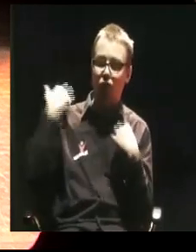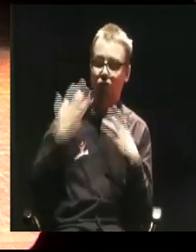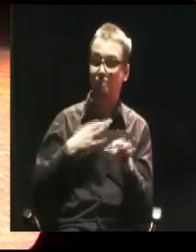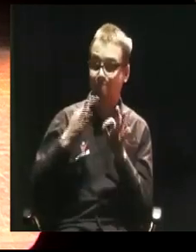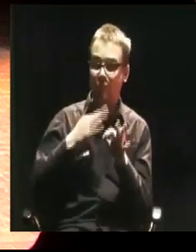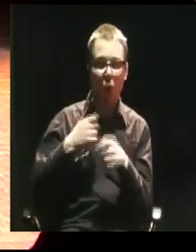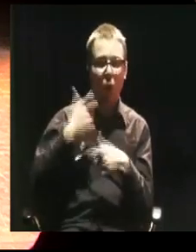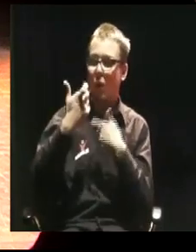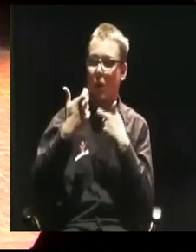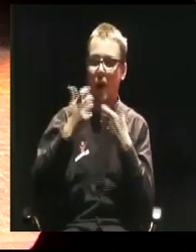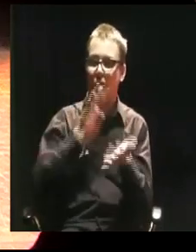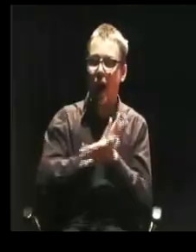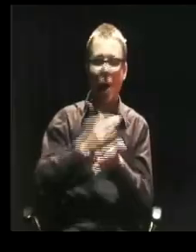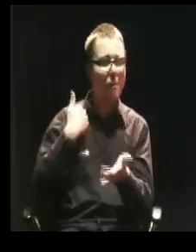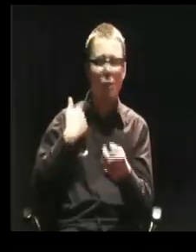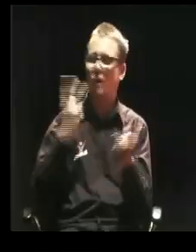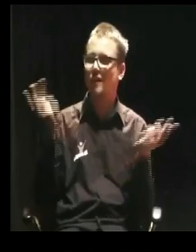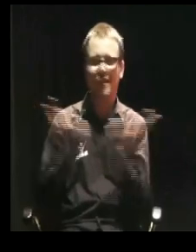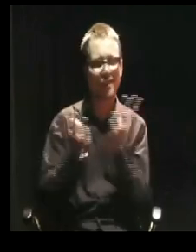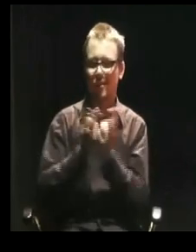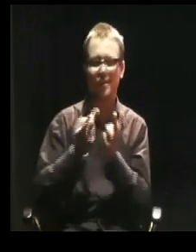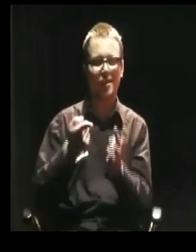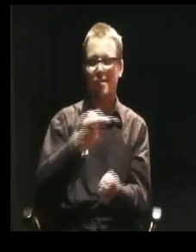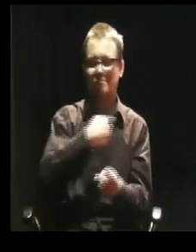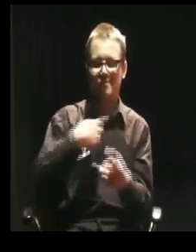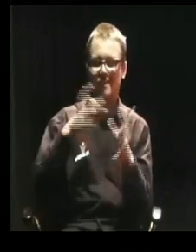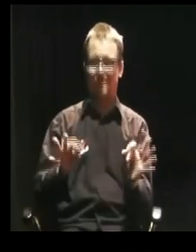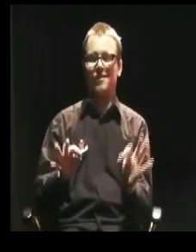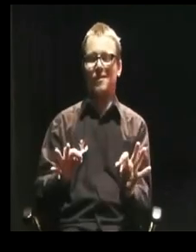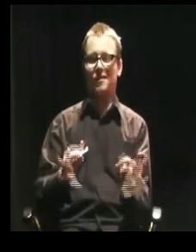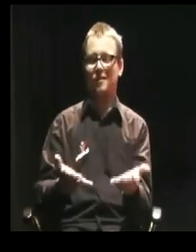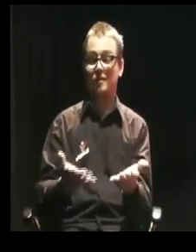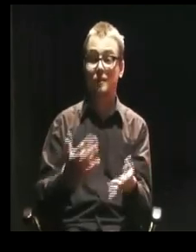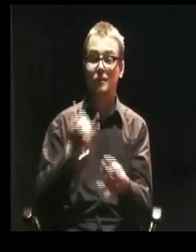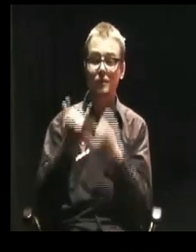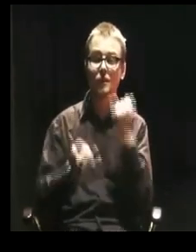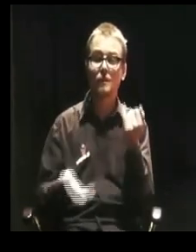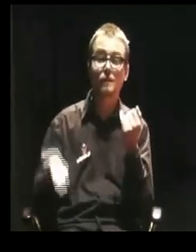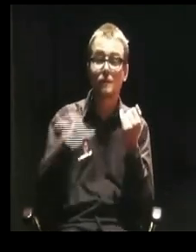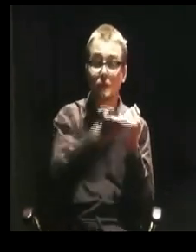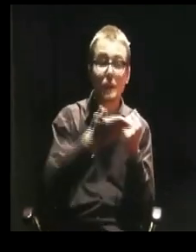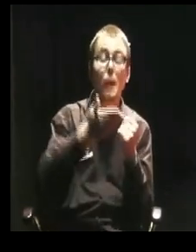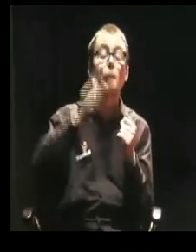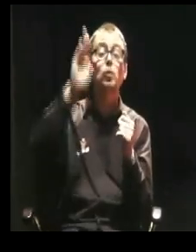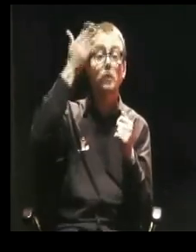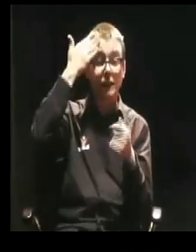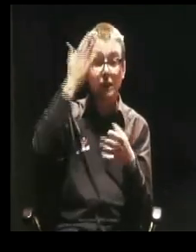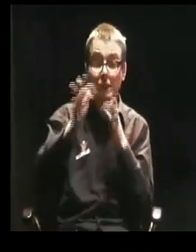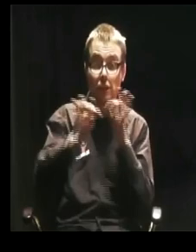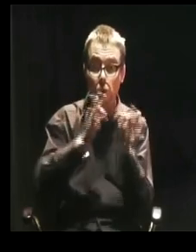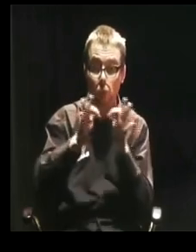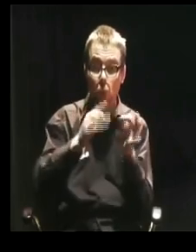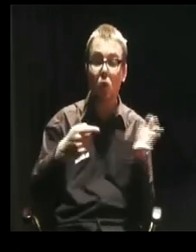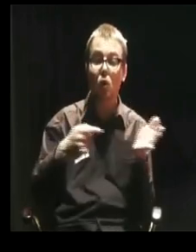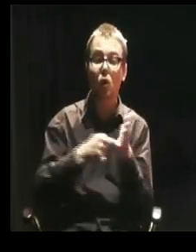co my, ale znając historię i mogąc się w niej odnieść, nam też będzie dużo łatwiej stać się postaciami